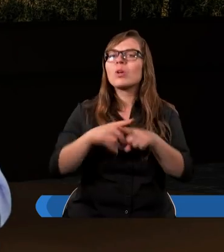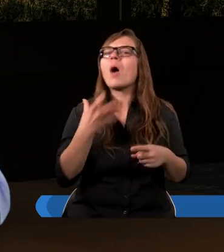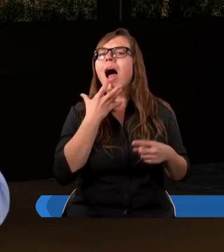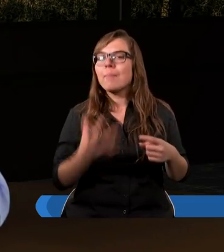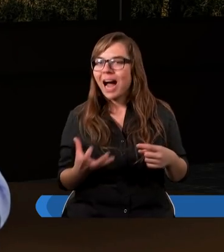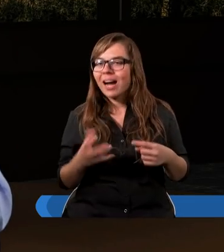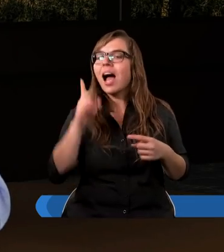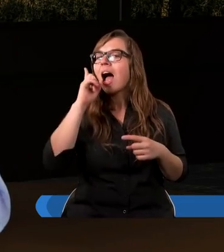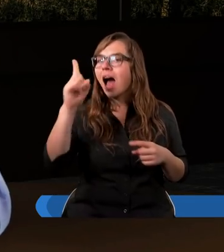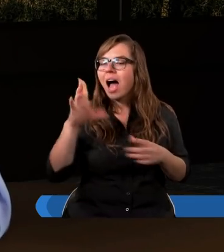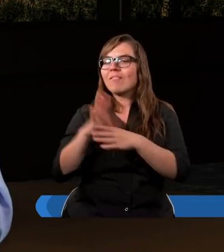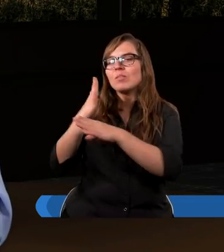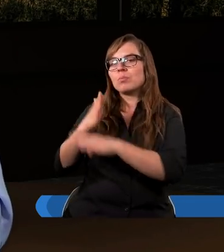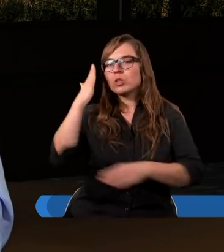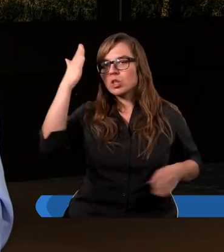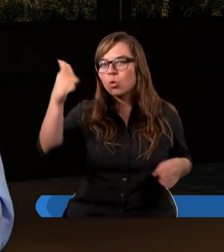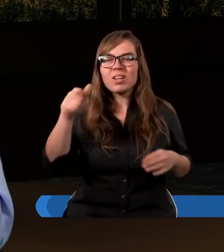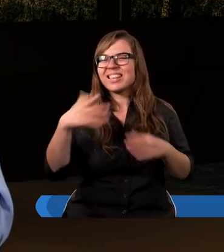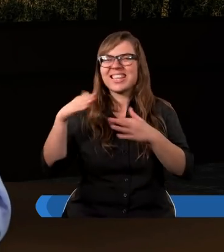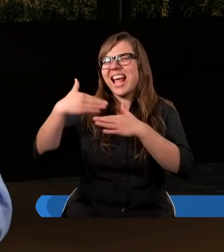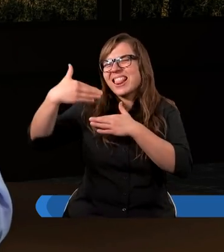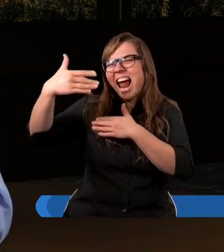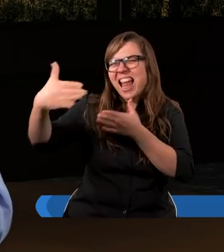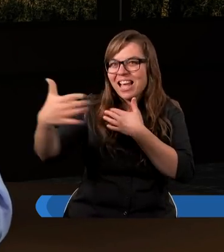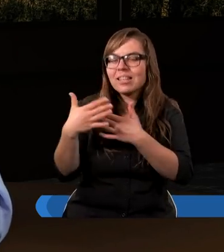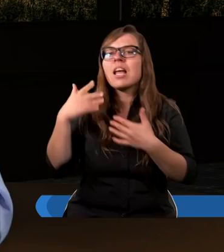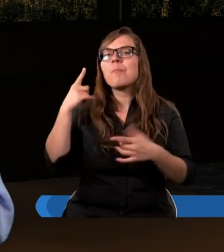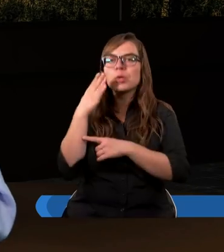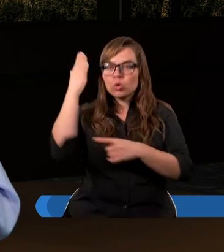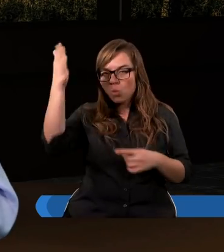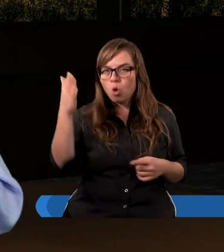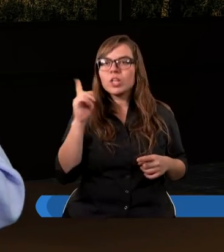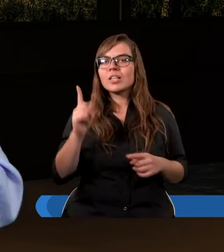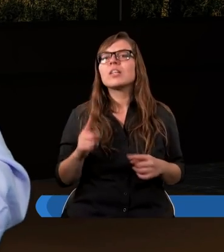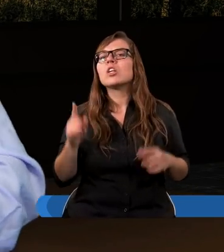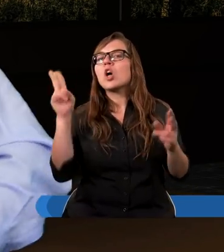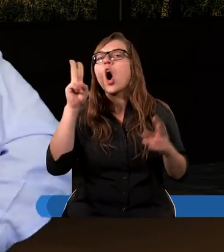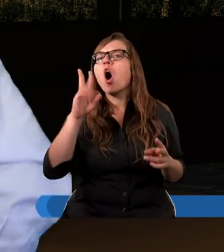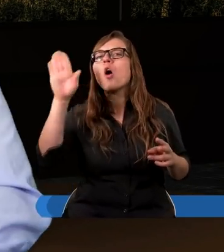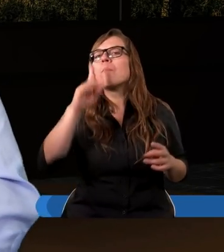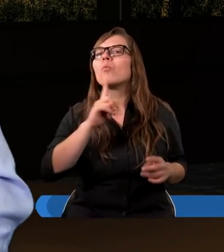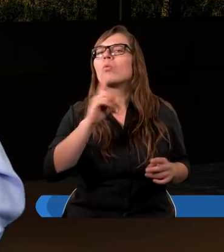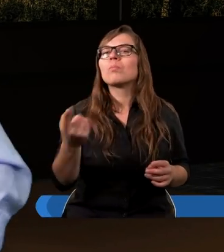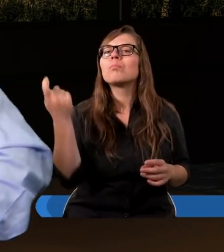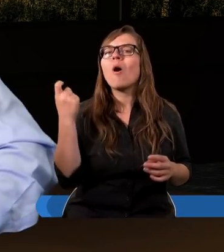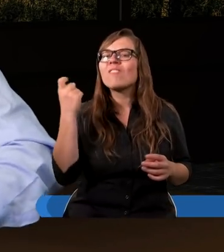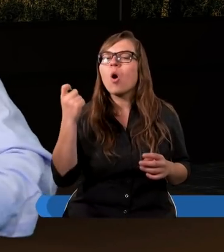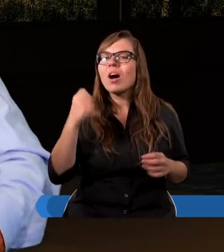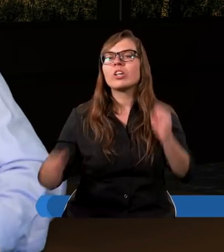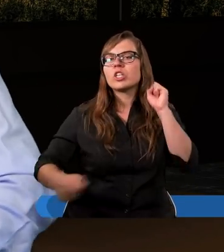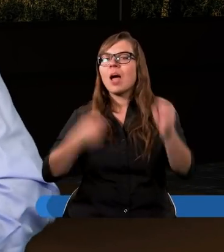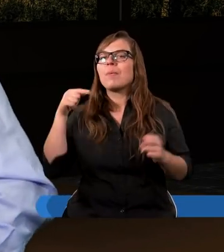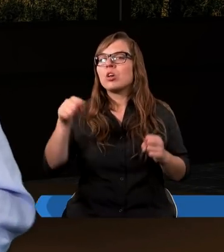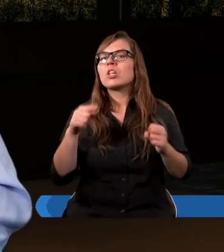a w przyszłości i to w niedalekiej przyszłości, kogo Bóg powołał, żeby